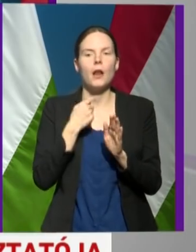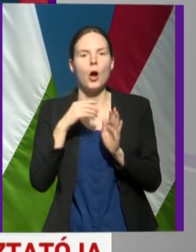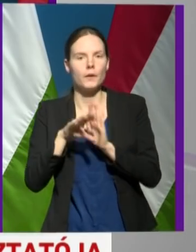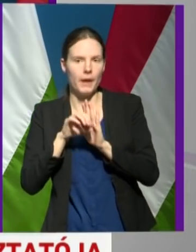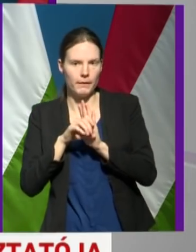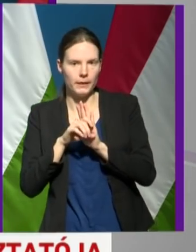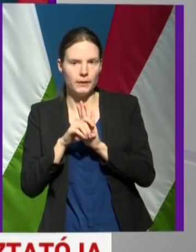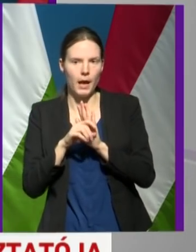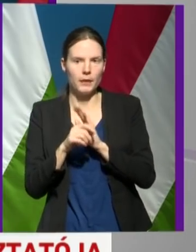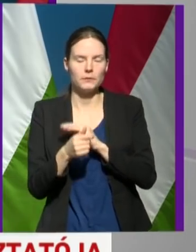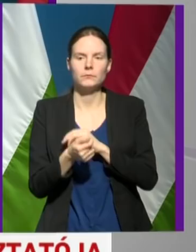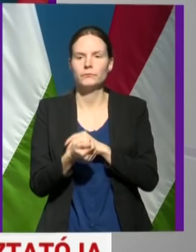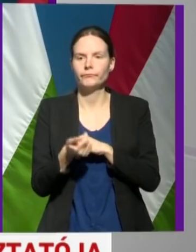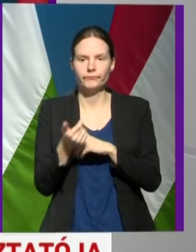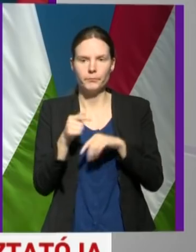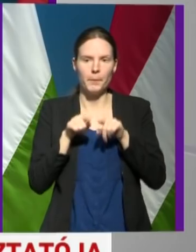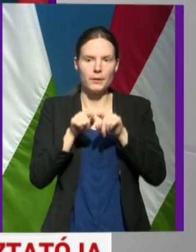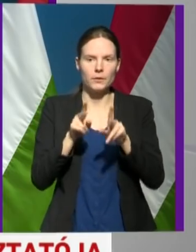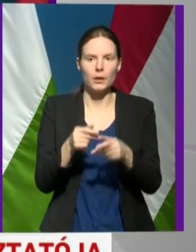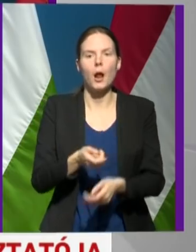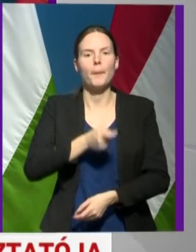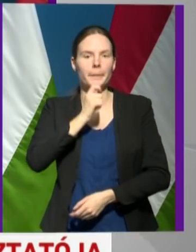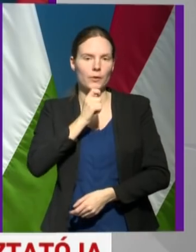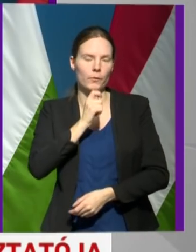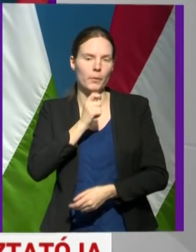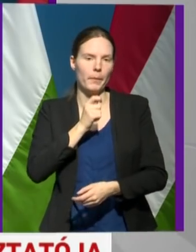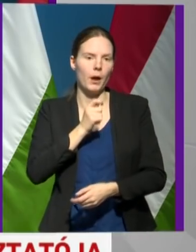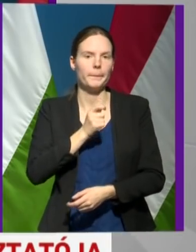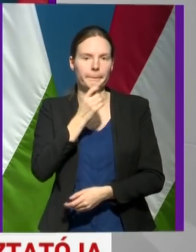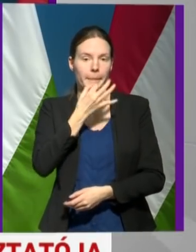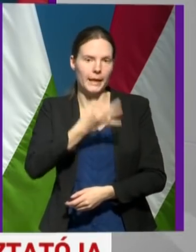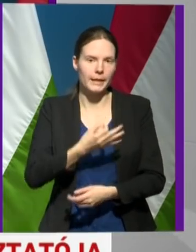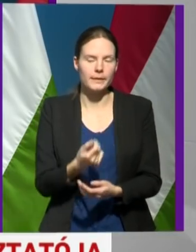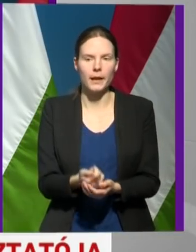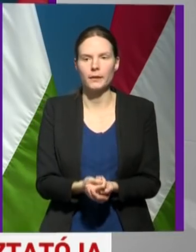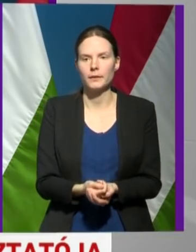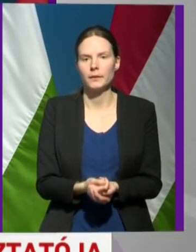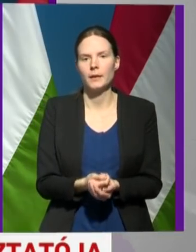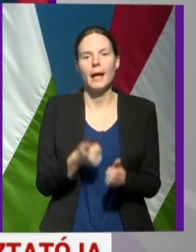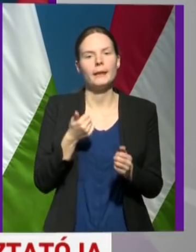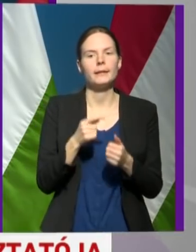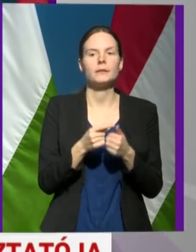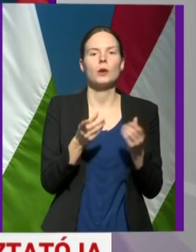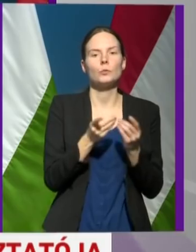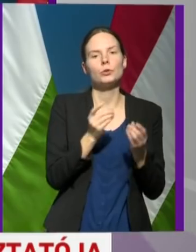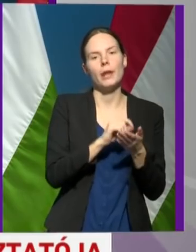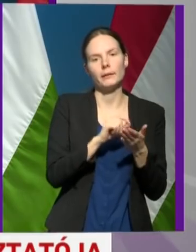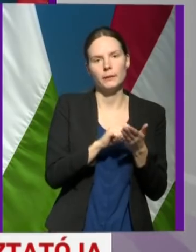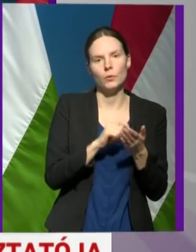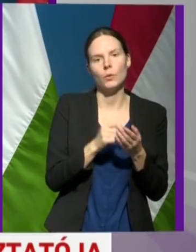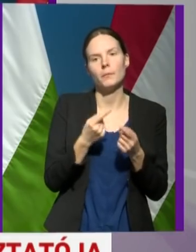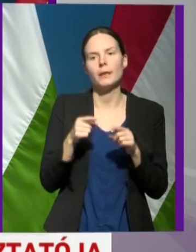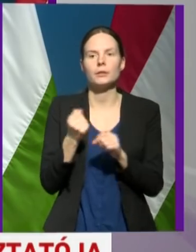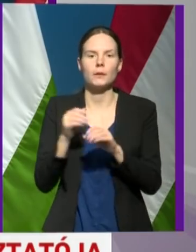párhuzamosan, csak akkor mondják a kérést, hogyha a mikrofon már önöknél van, mert egyébként egyrészt mi sem fogjuk érteni, másrészt meg nem tudják az önök